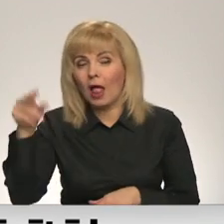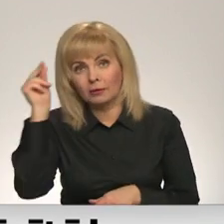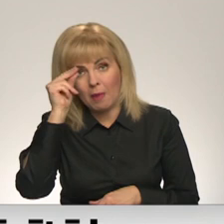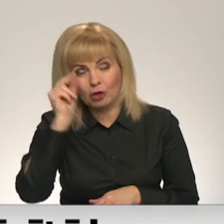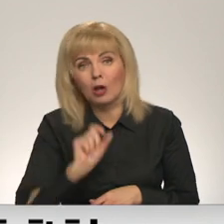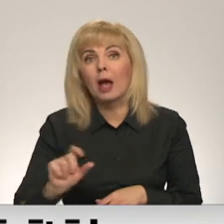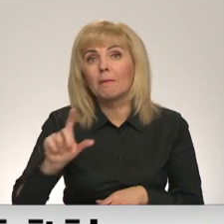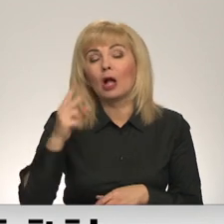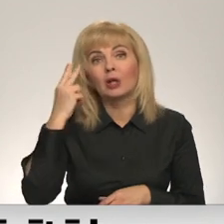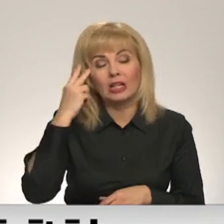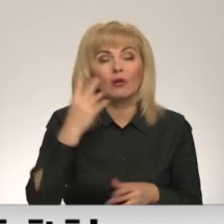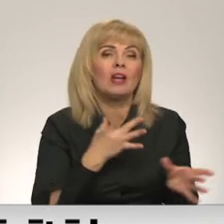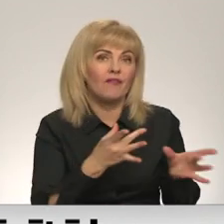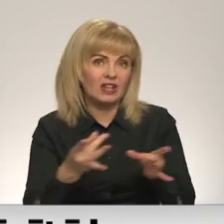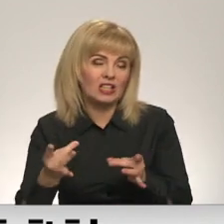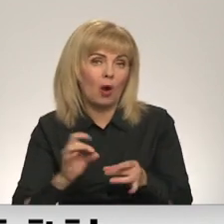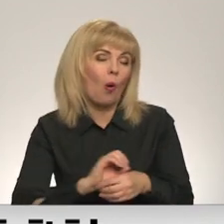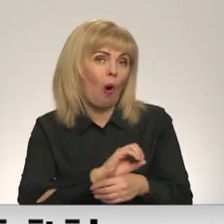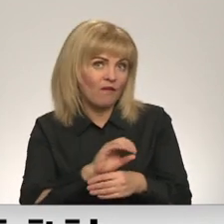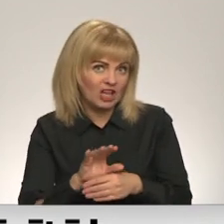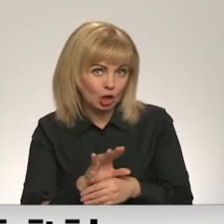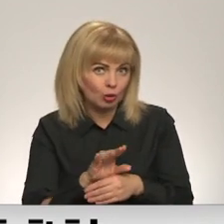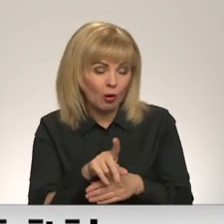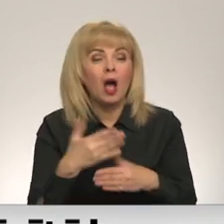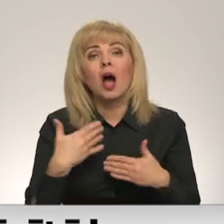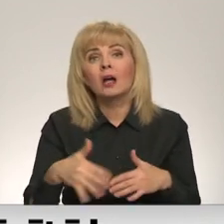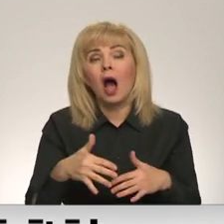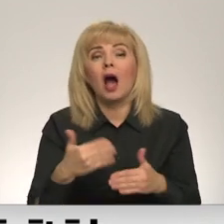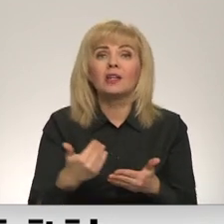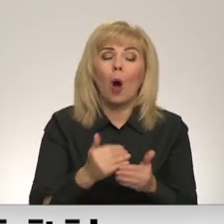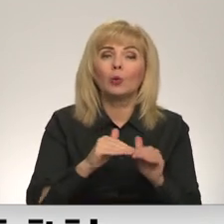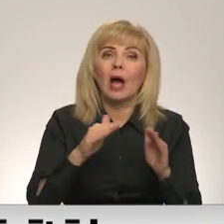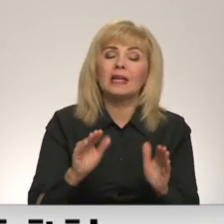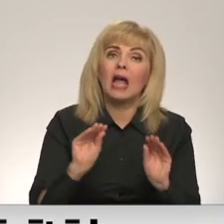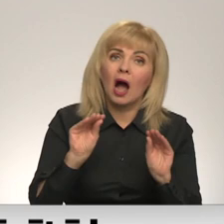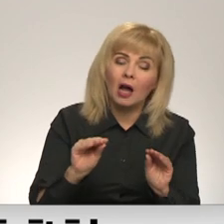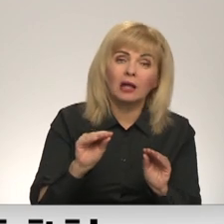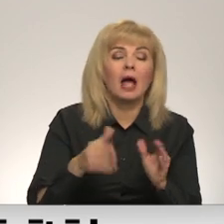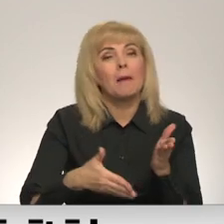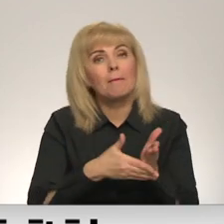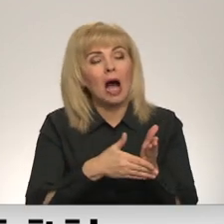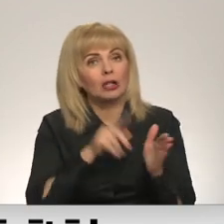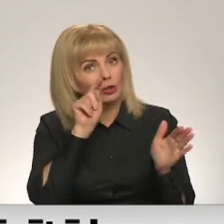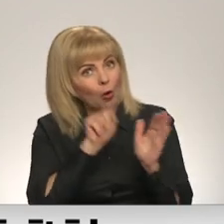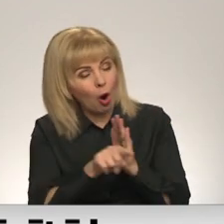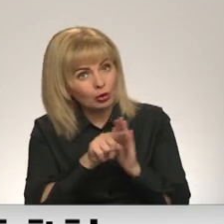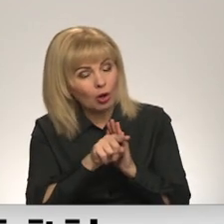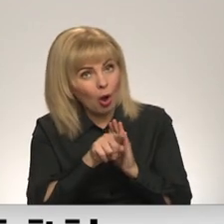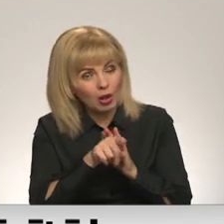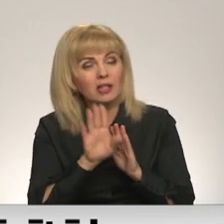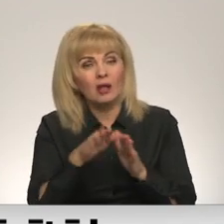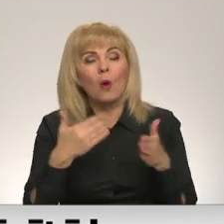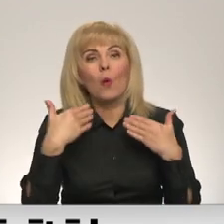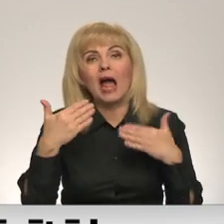gan palielina risku inficēties ar COVID-19. Kā jaunās iekārta skolām palīdzēs uzraudzīt un uzturēt gaisa kvalitātes, tāsta